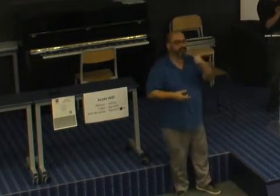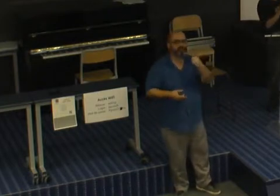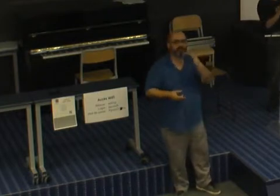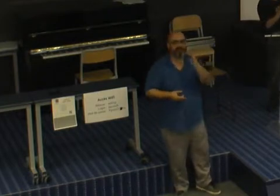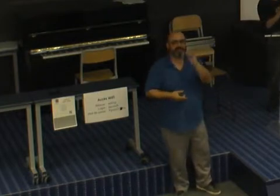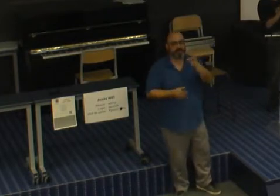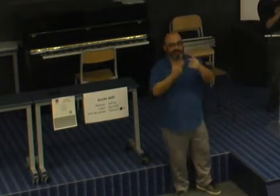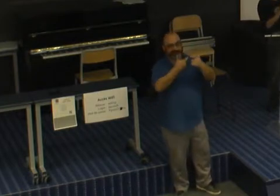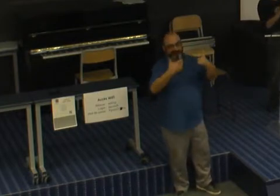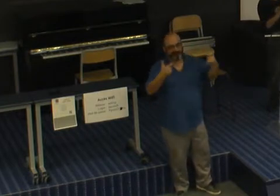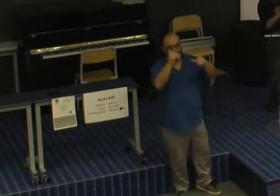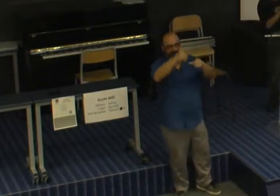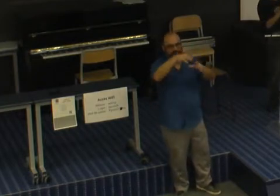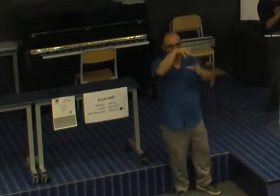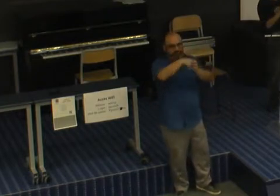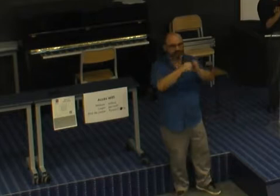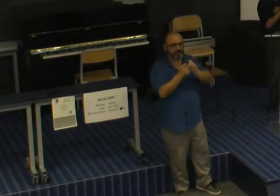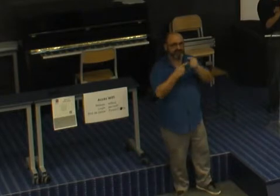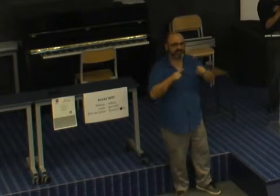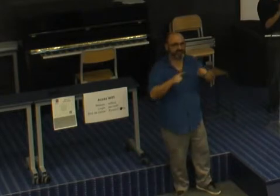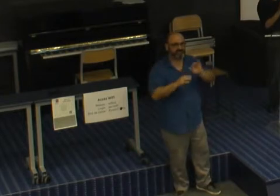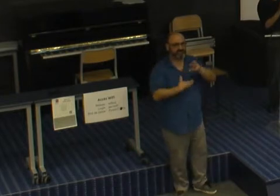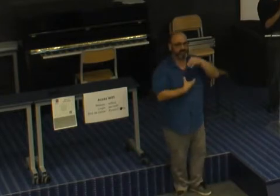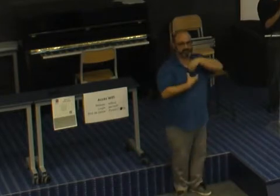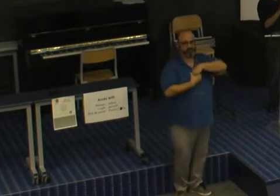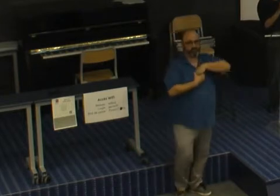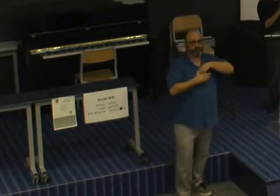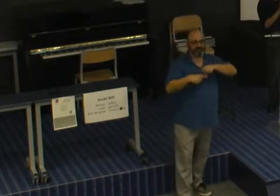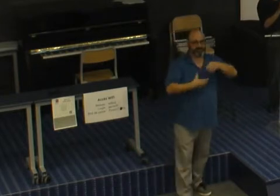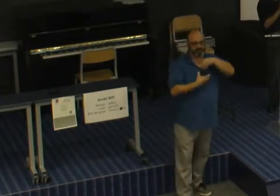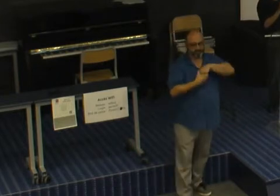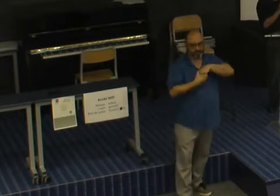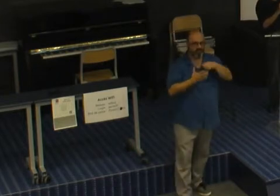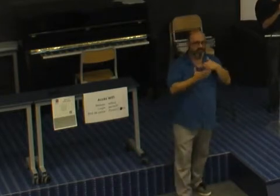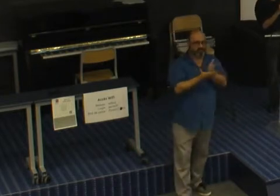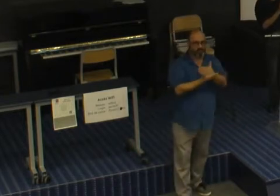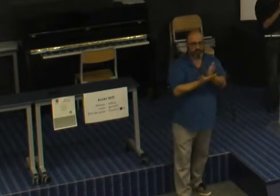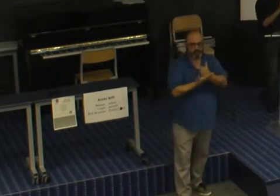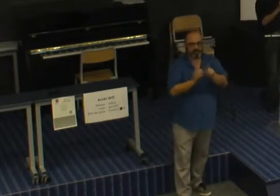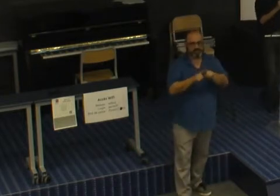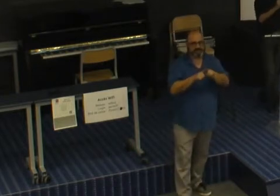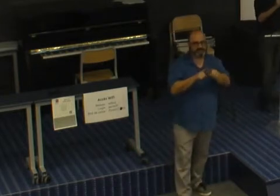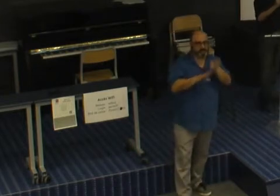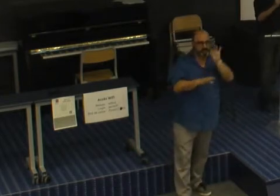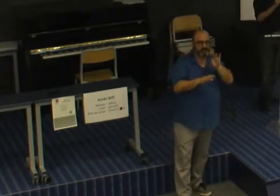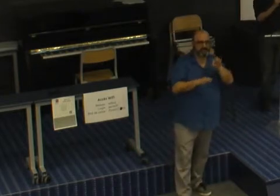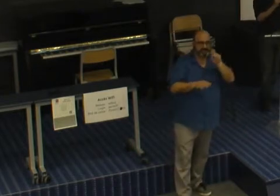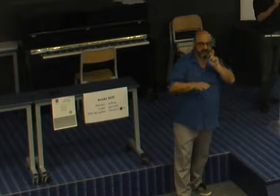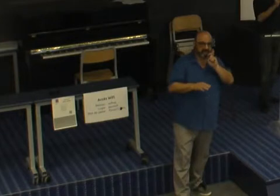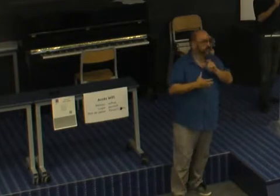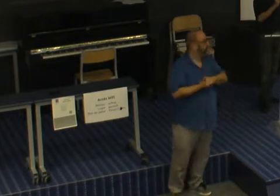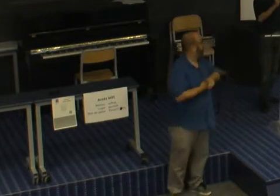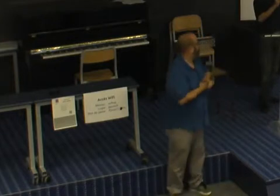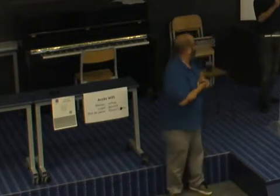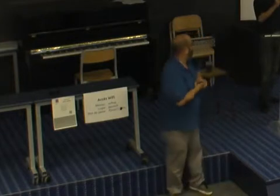différentes variations autour du genre et de l'orientation sexuelle. Ben, en fait, j'avais